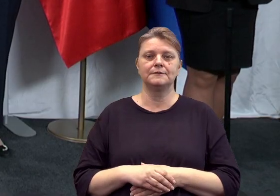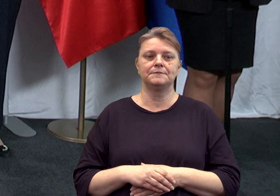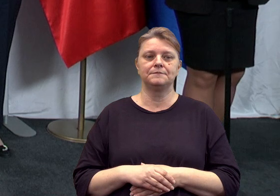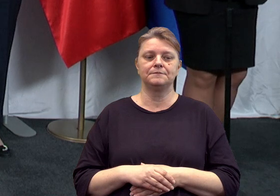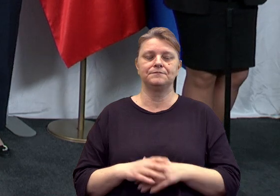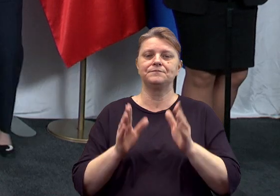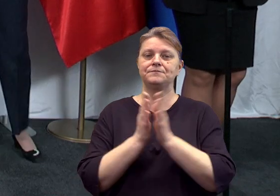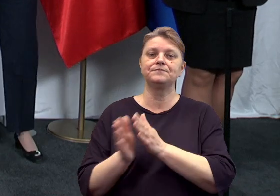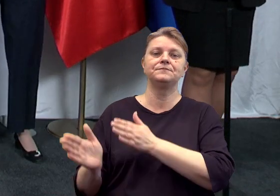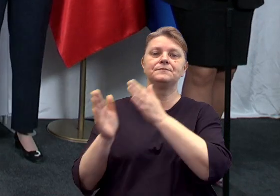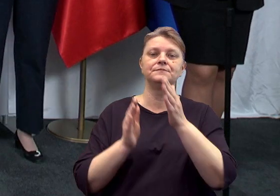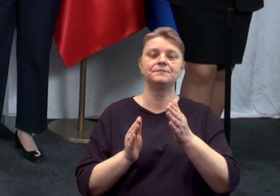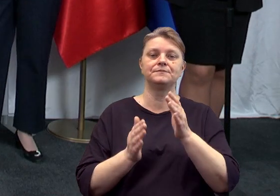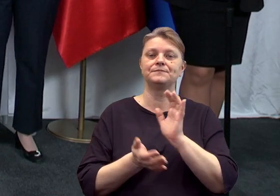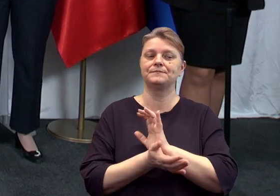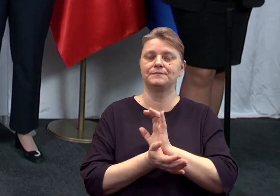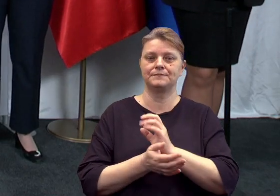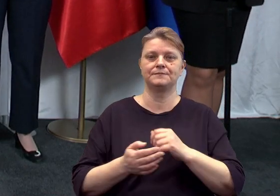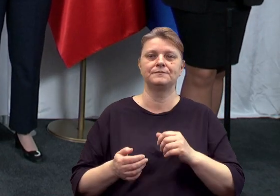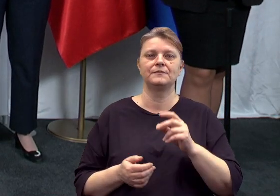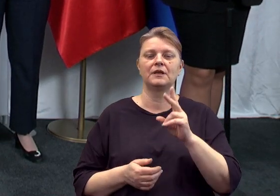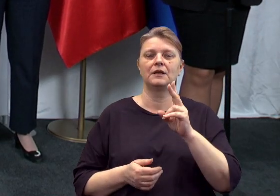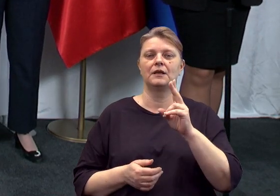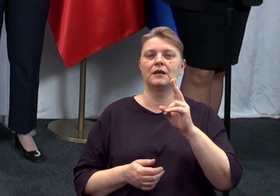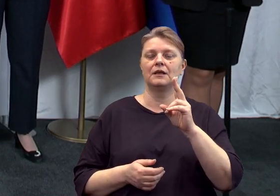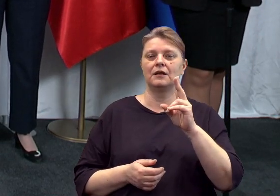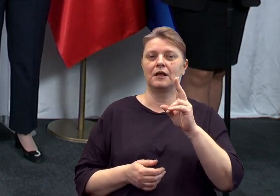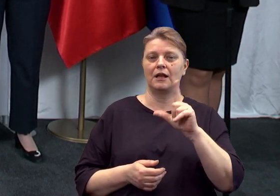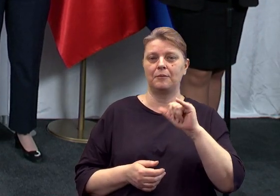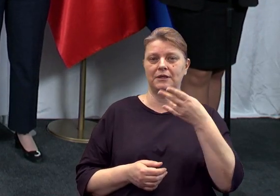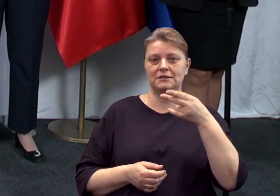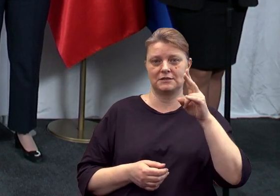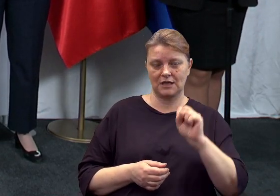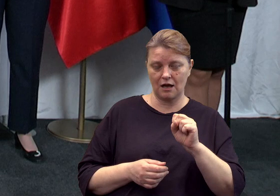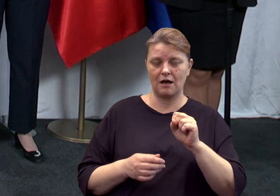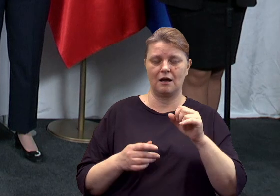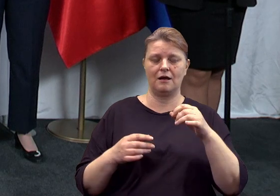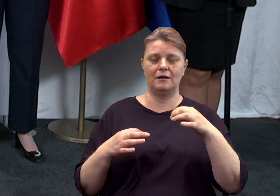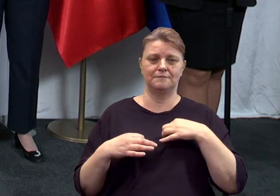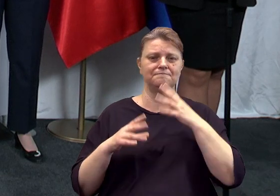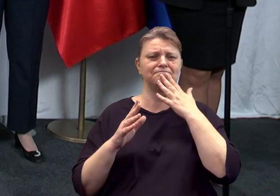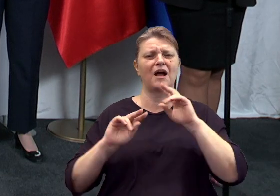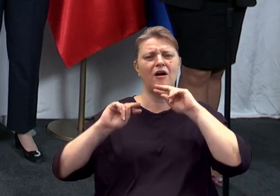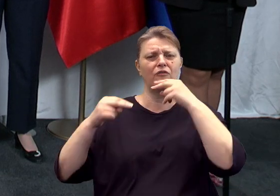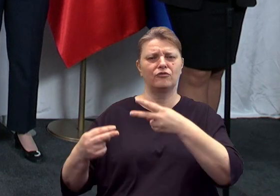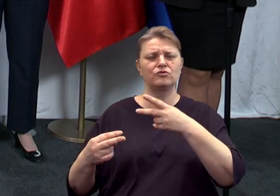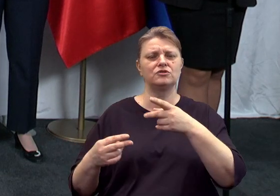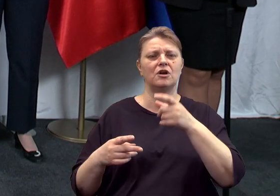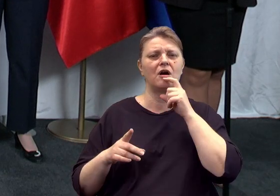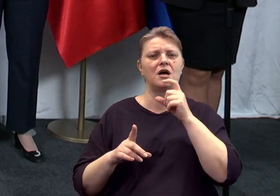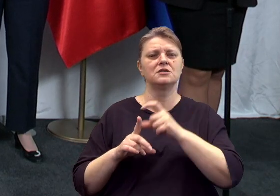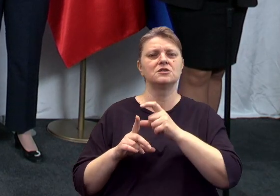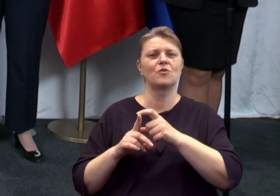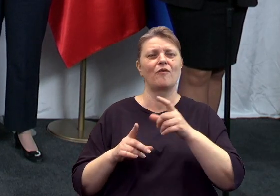dziękuję. Poproszę kolejną redakcję. Zapraszam. Dzień dobry. Katarzyna Gozdawa Litwińska, TVN24. Ja do pana ministra chciałam wrócić do słów z